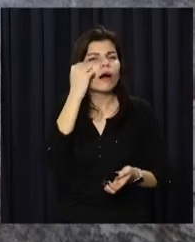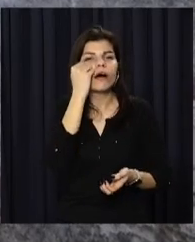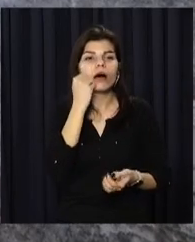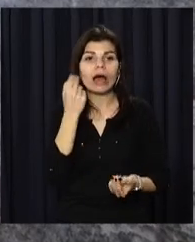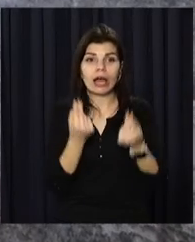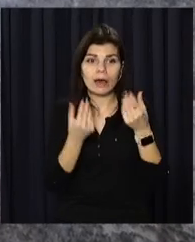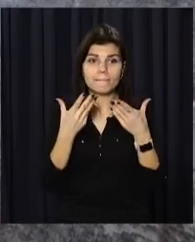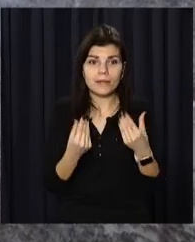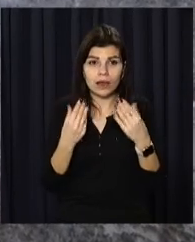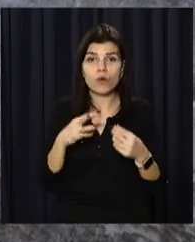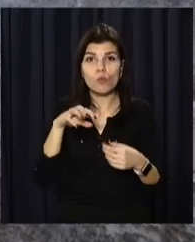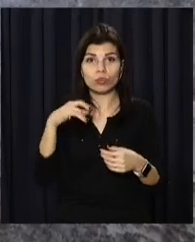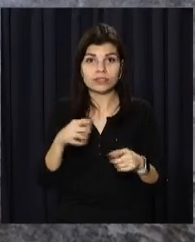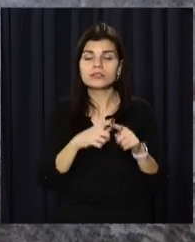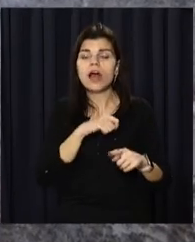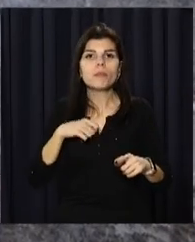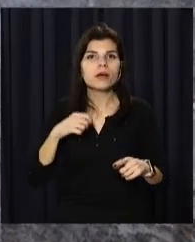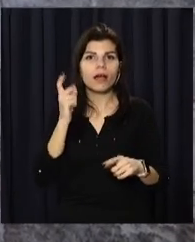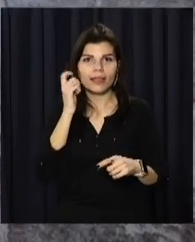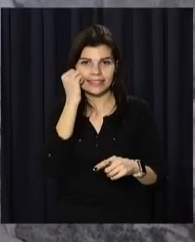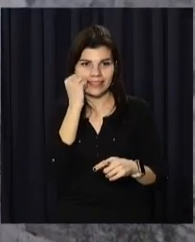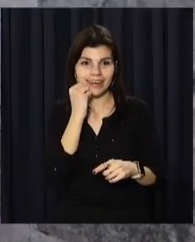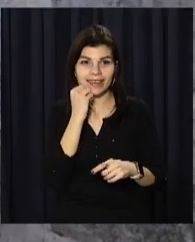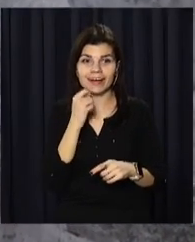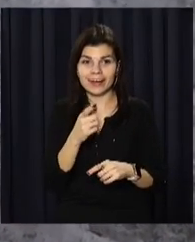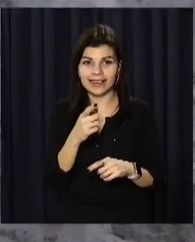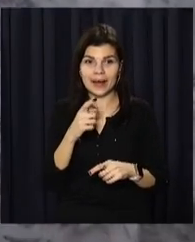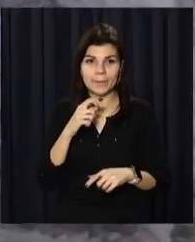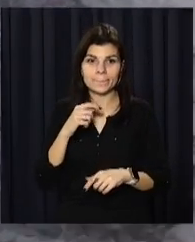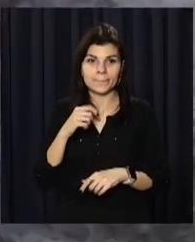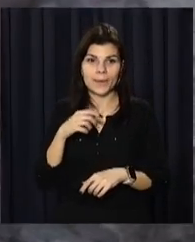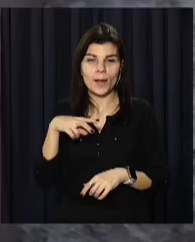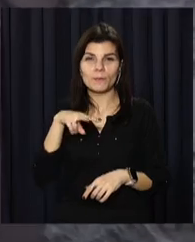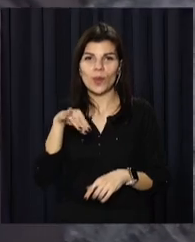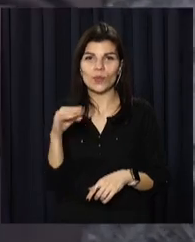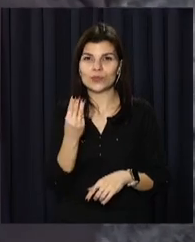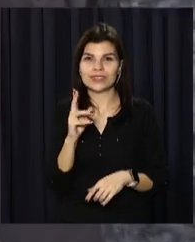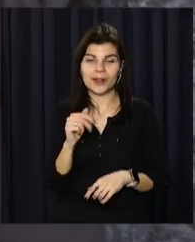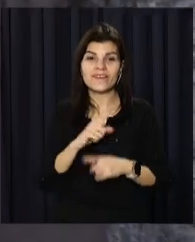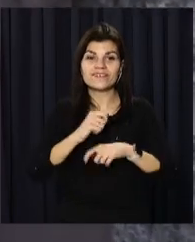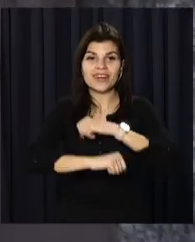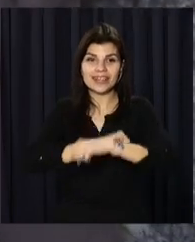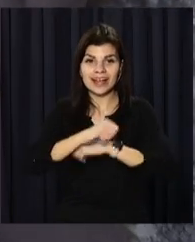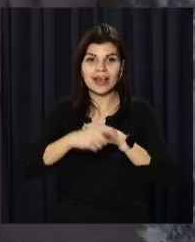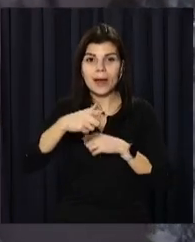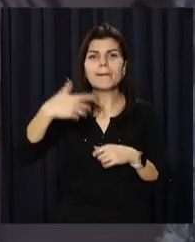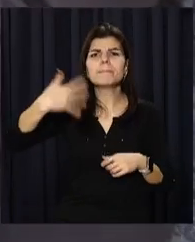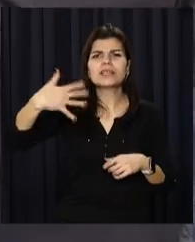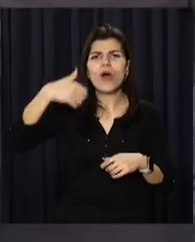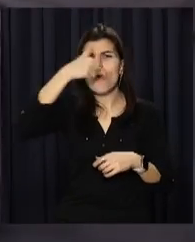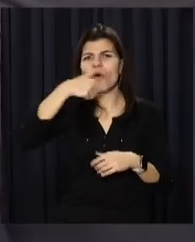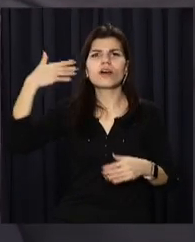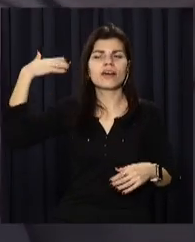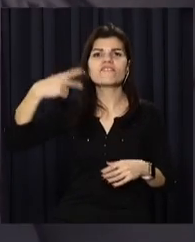'яка іграшка в колекції музеї дитинства, ось така ще, плюшечка ми її назвали. Це ведмеди 50-х років